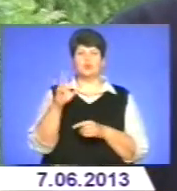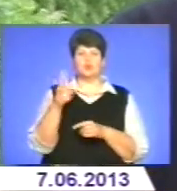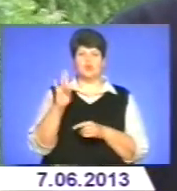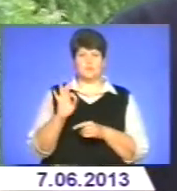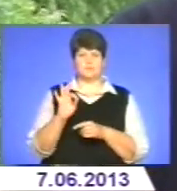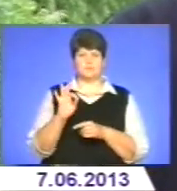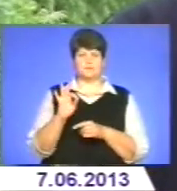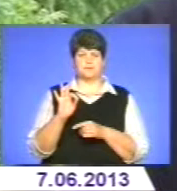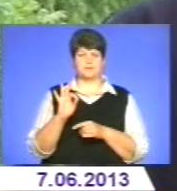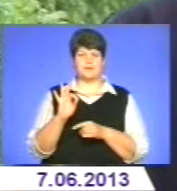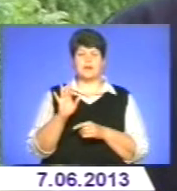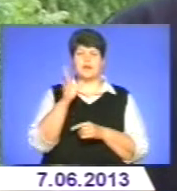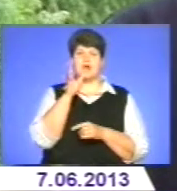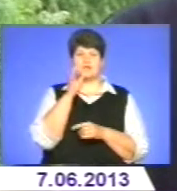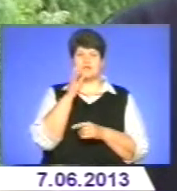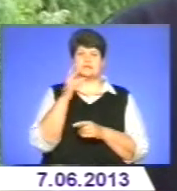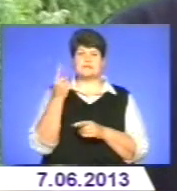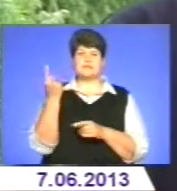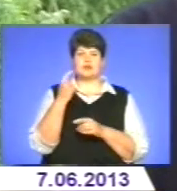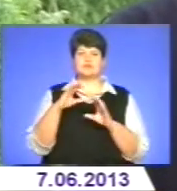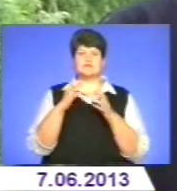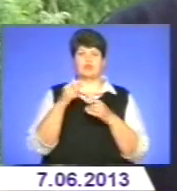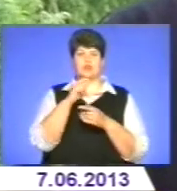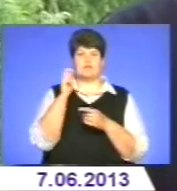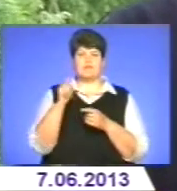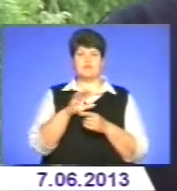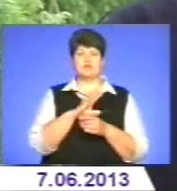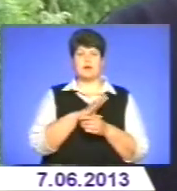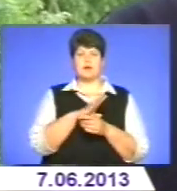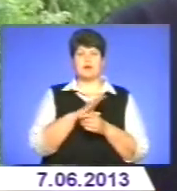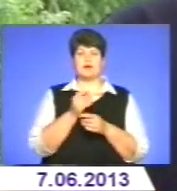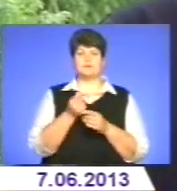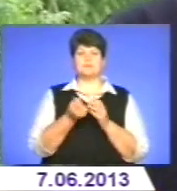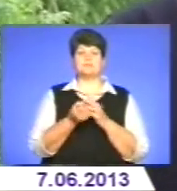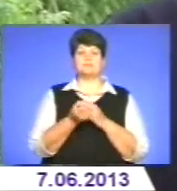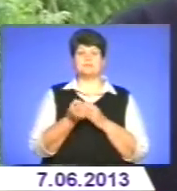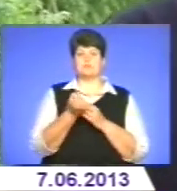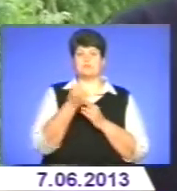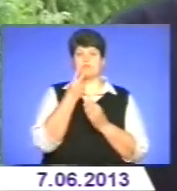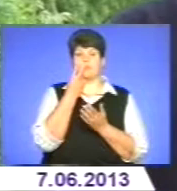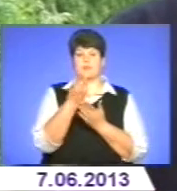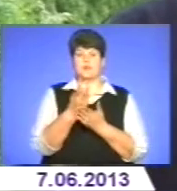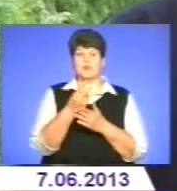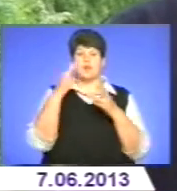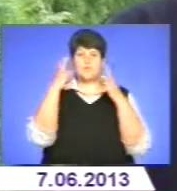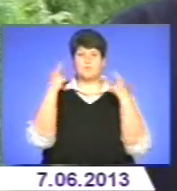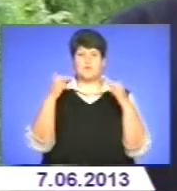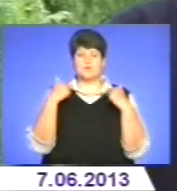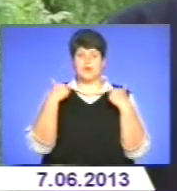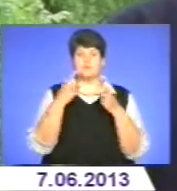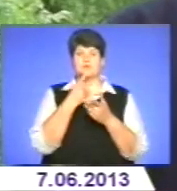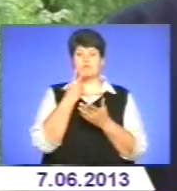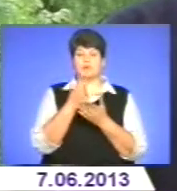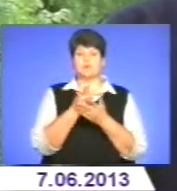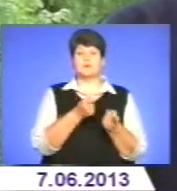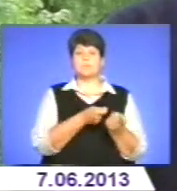Першої світової війни. Вона була явлена монахом в Свято-Преображенському монастерію, сказали, що перевести